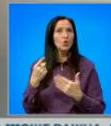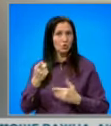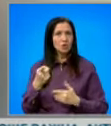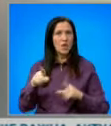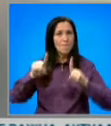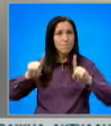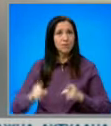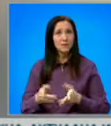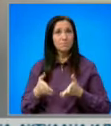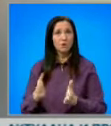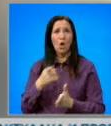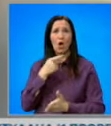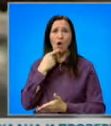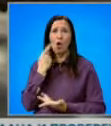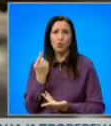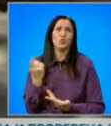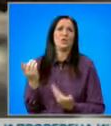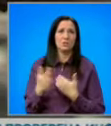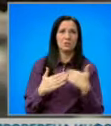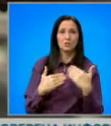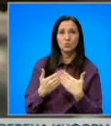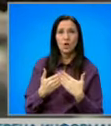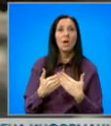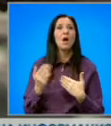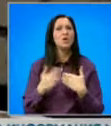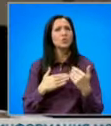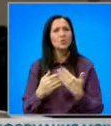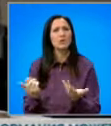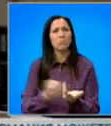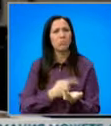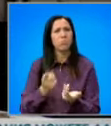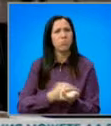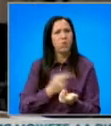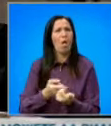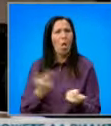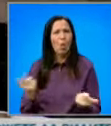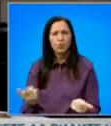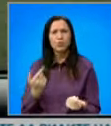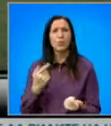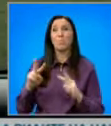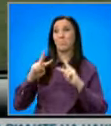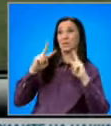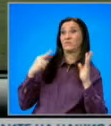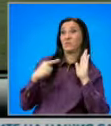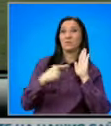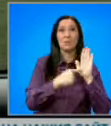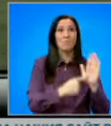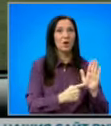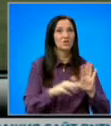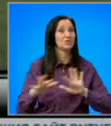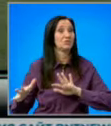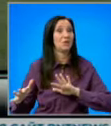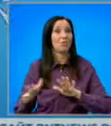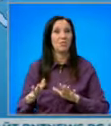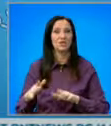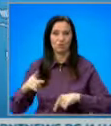път. Той от година зад се строи. Строи се колкото да се пред света покаже, че нещо